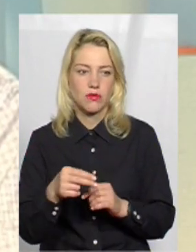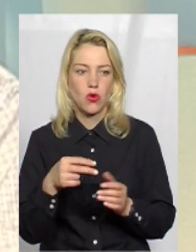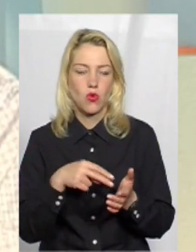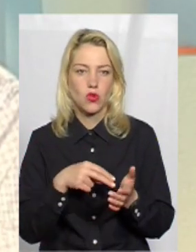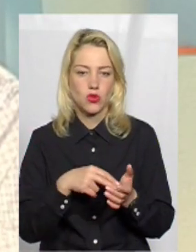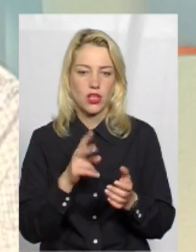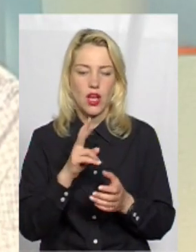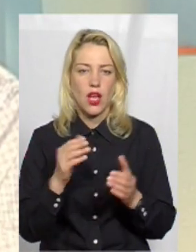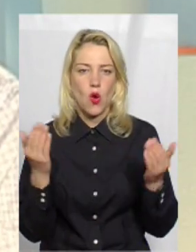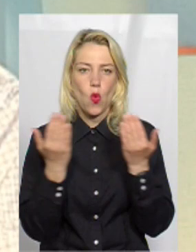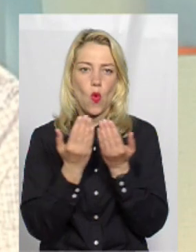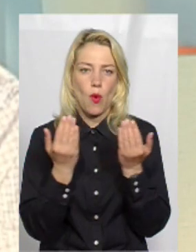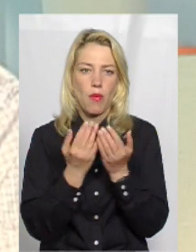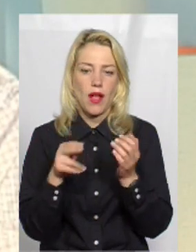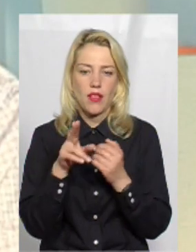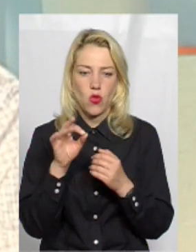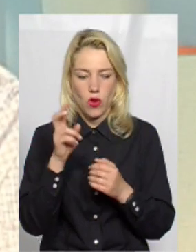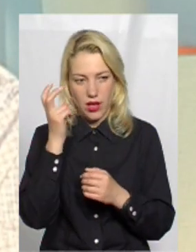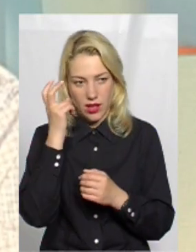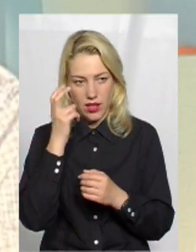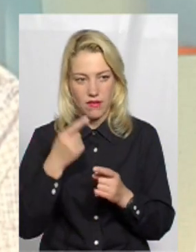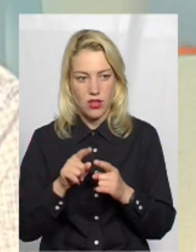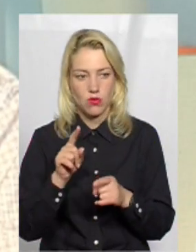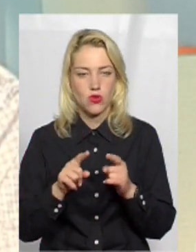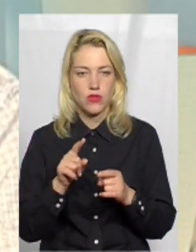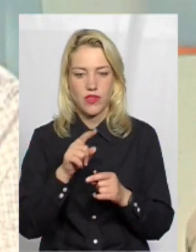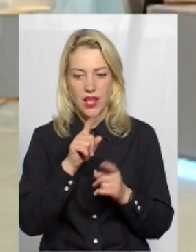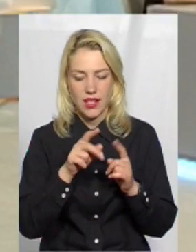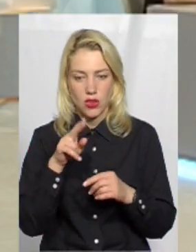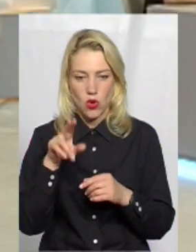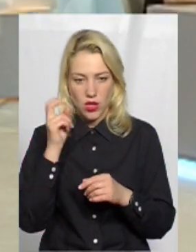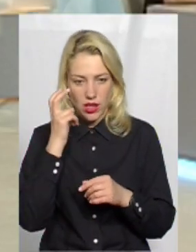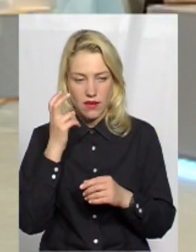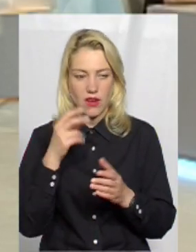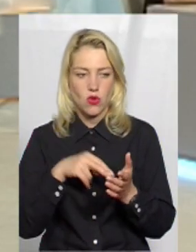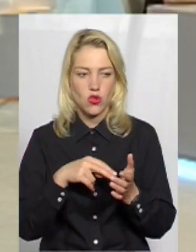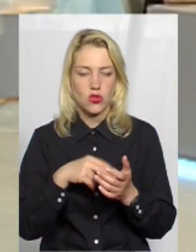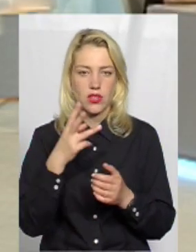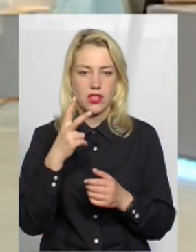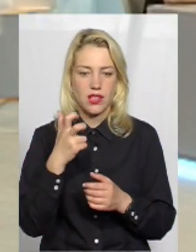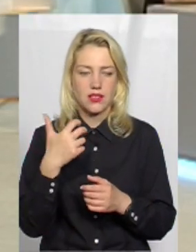купе до Києва, тому що купе до Києва на деякі потяги коштує 350. Звісно, інша справа,